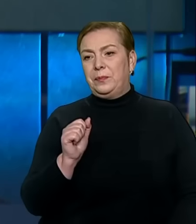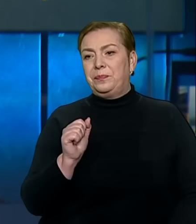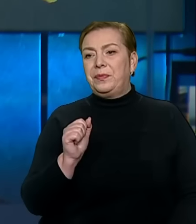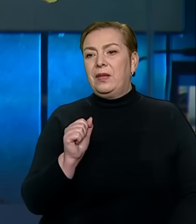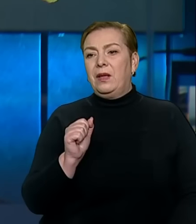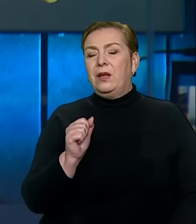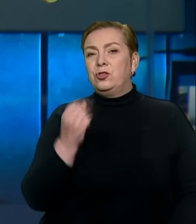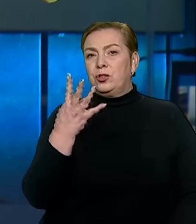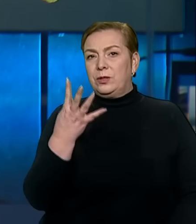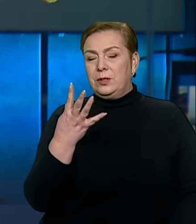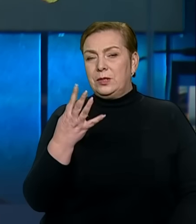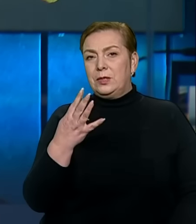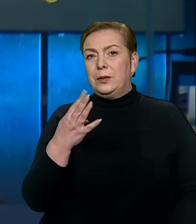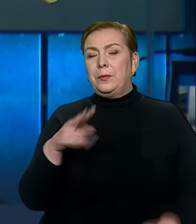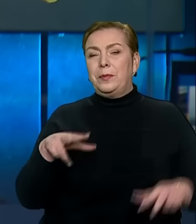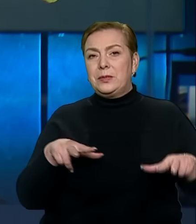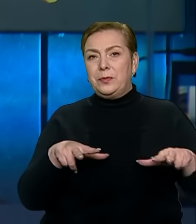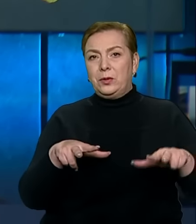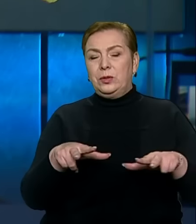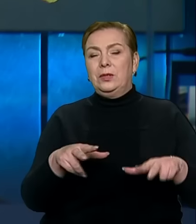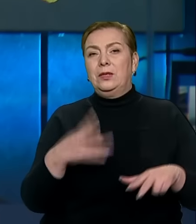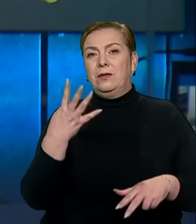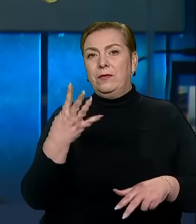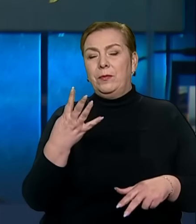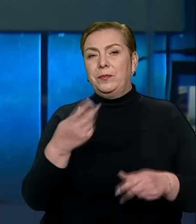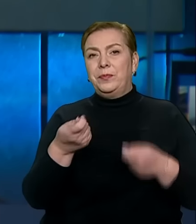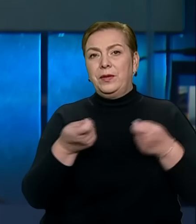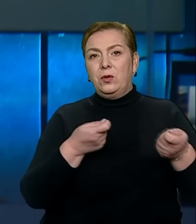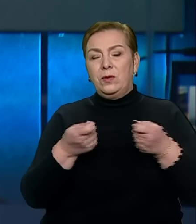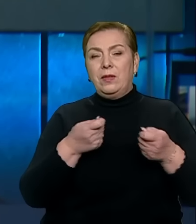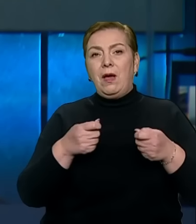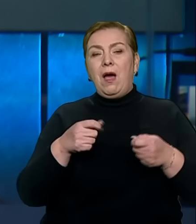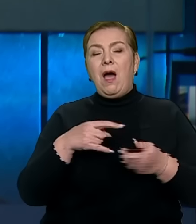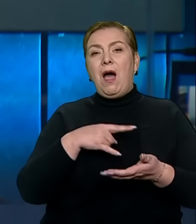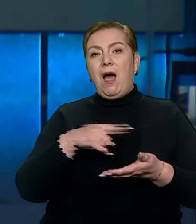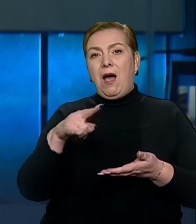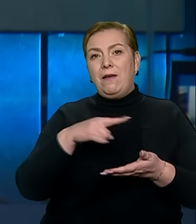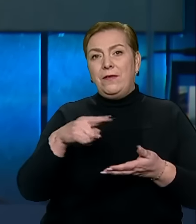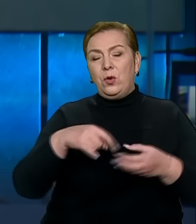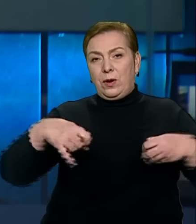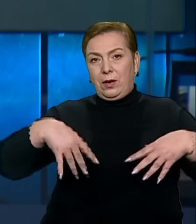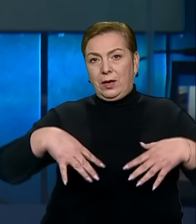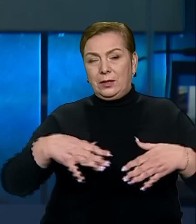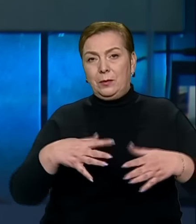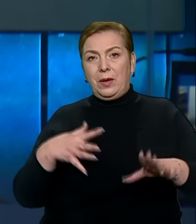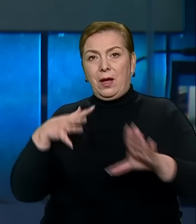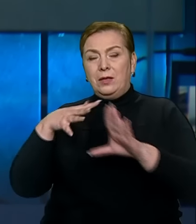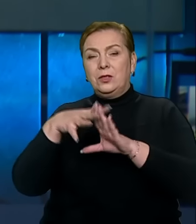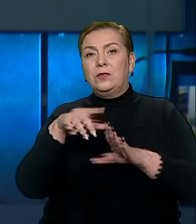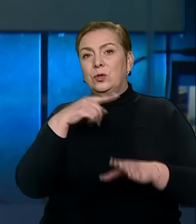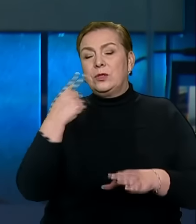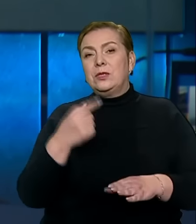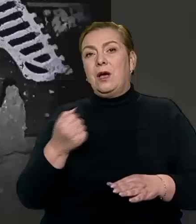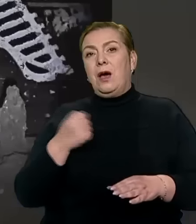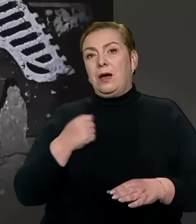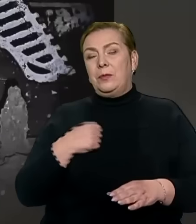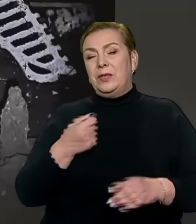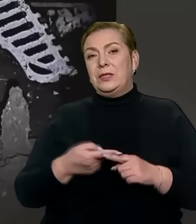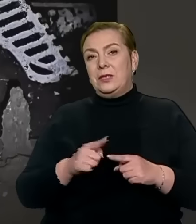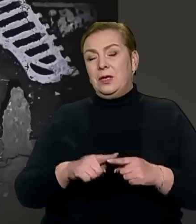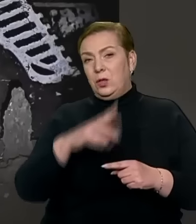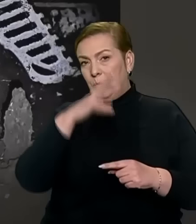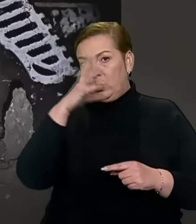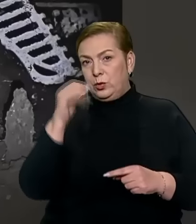14-ма безпілотниками та двома керованими авіаракетами атакувала російська армія цієї ночі Україну.